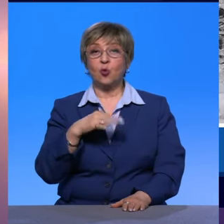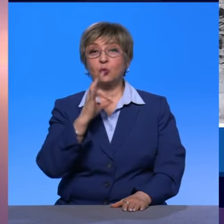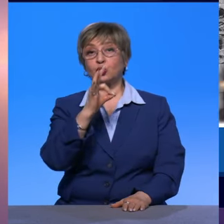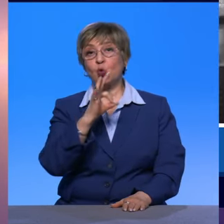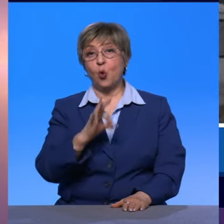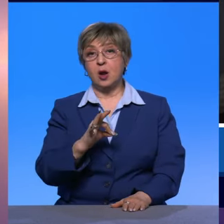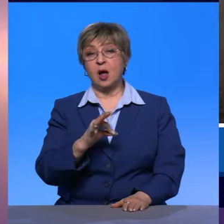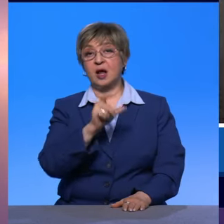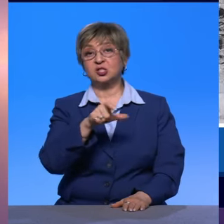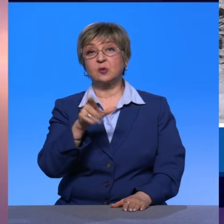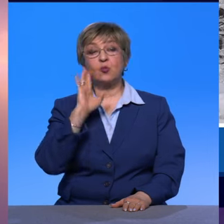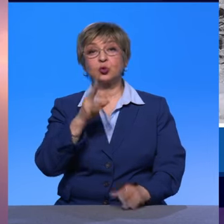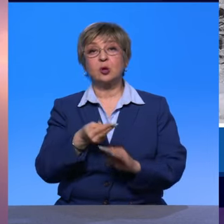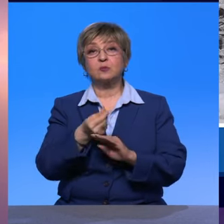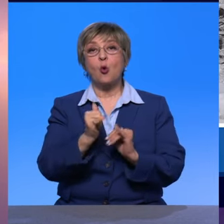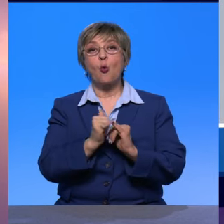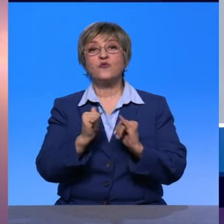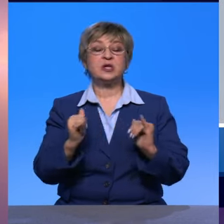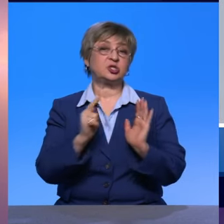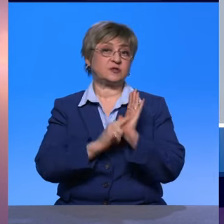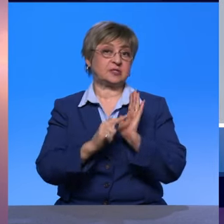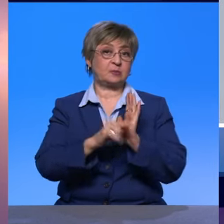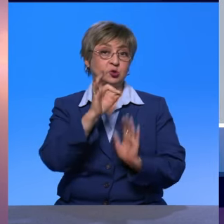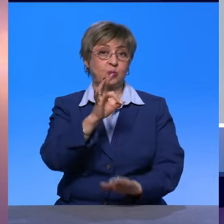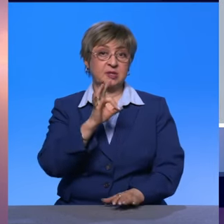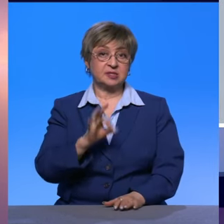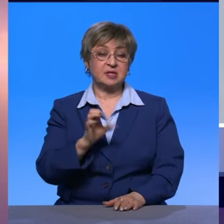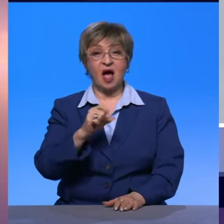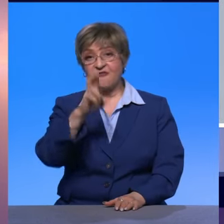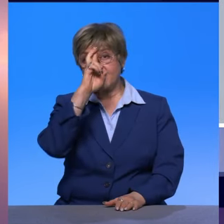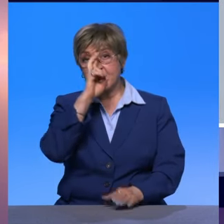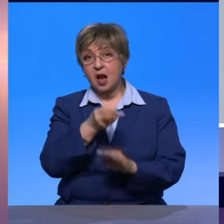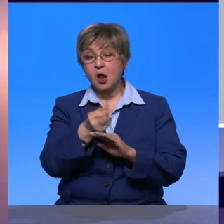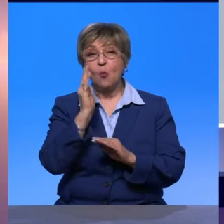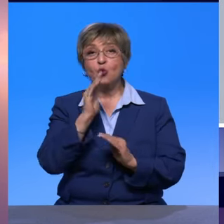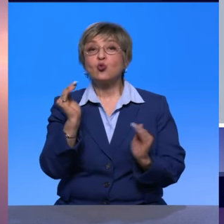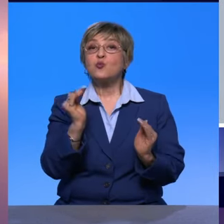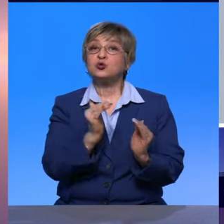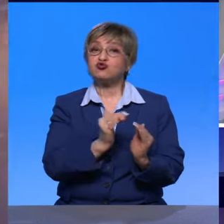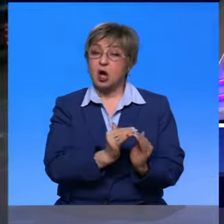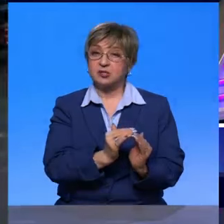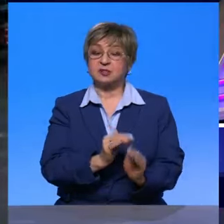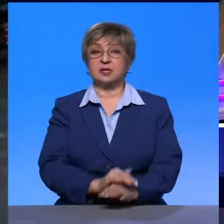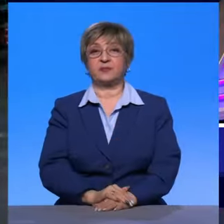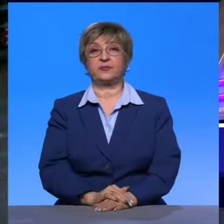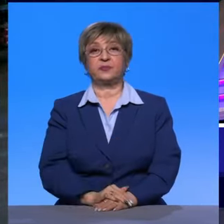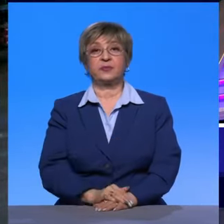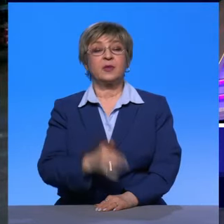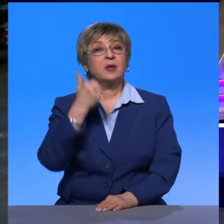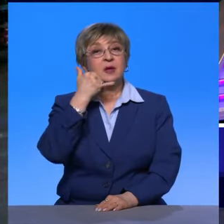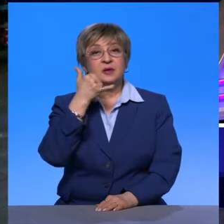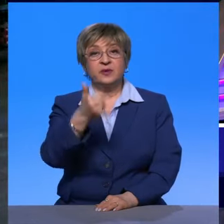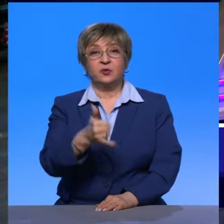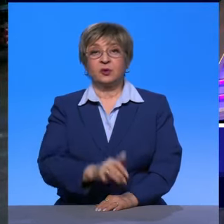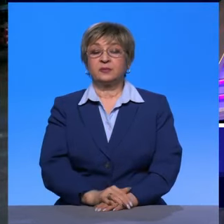федеральной поддержки уменьшается. Вот пока конструкция такая. У нас есть звонок из Красноярска. Давайте послушаем нашу зрительницу Алену.